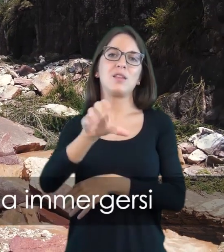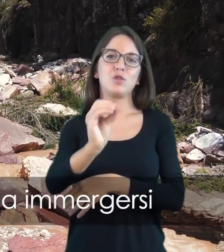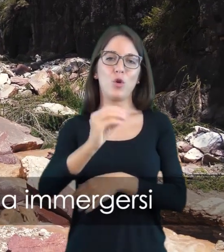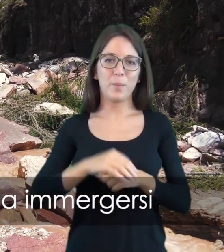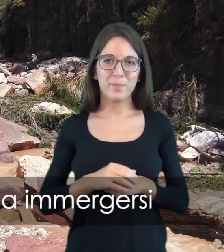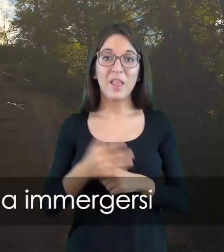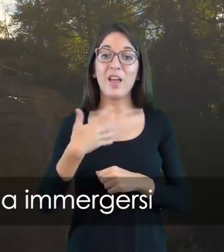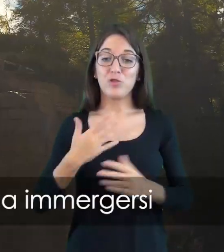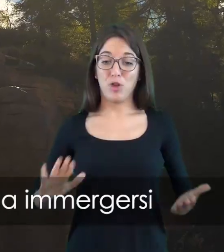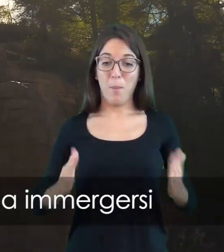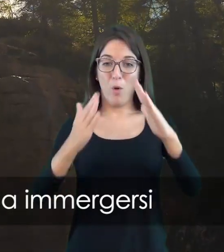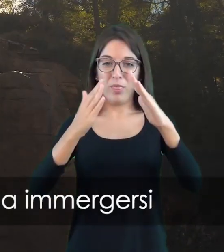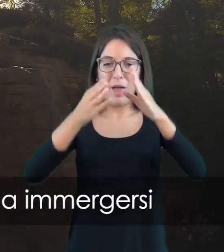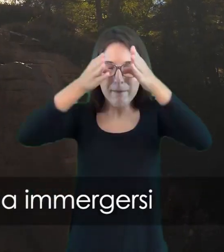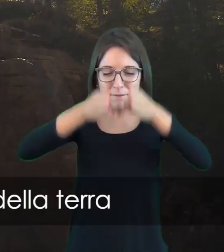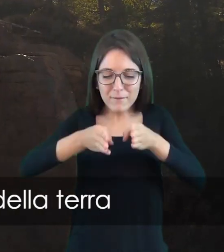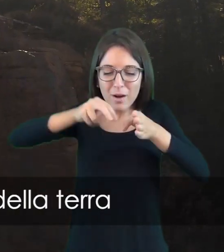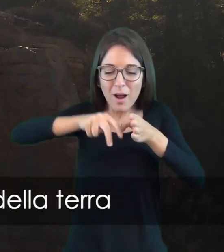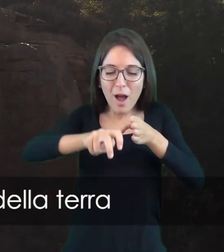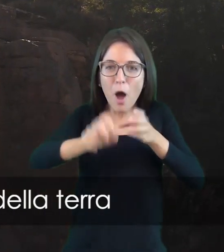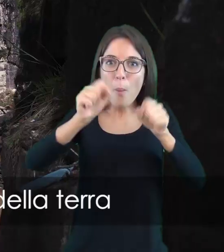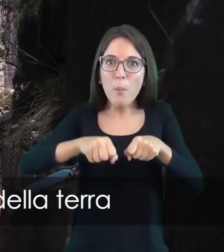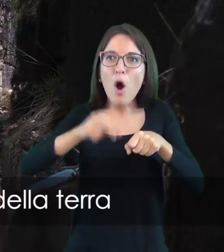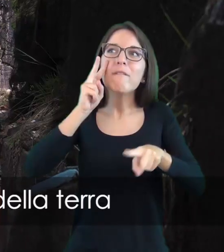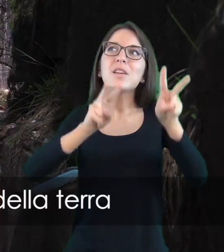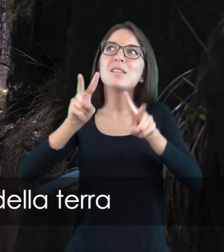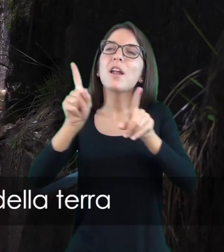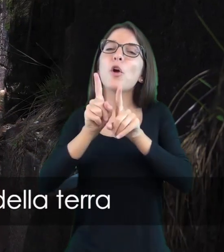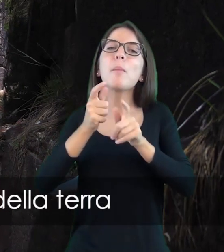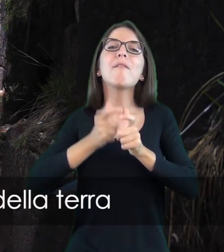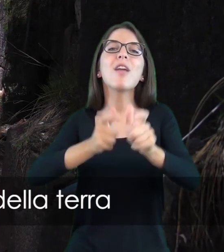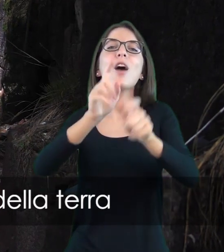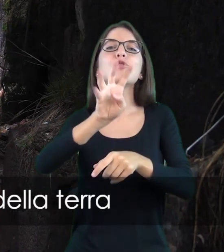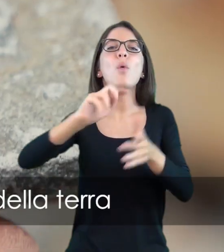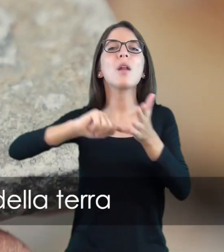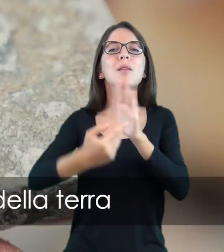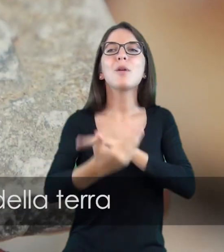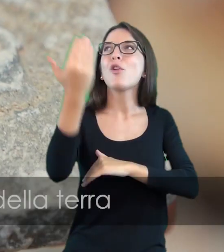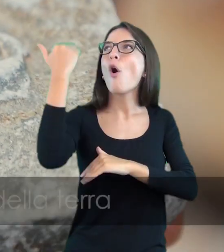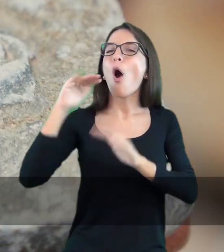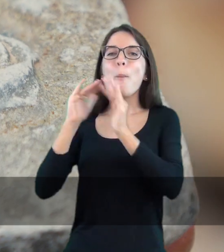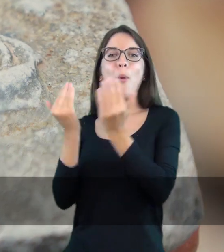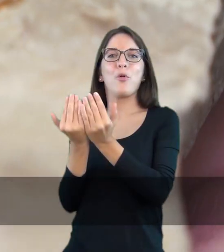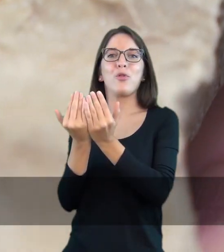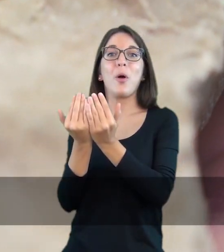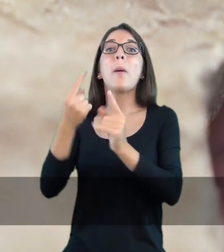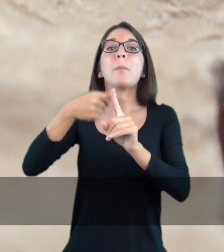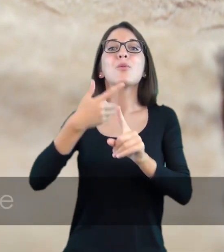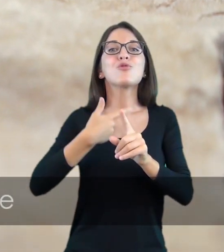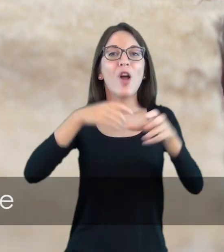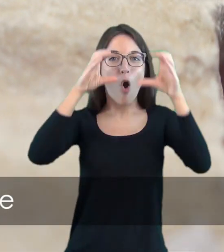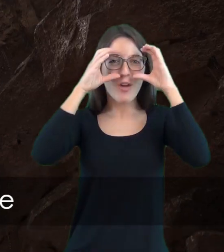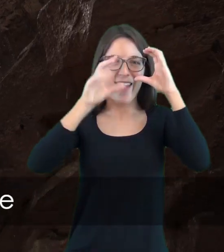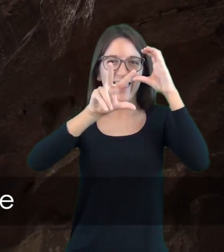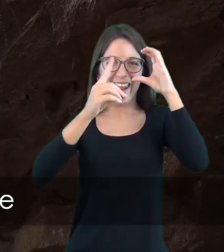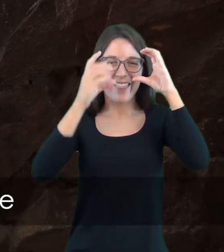la gola del Blätterbach significa immergersi in più di 40 milioni di anni di storia della Terra. E grazie alla realtà